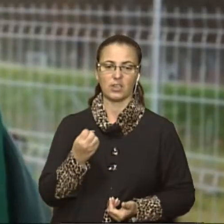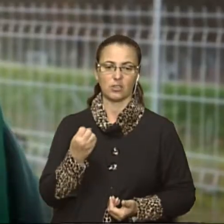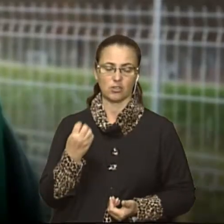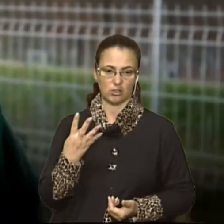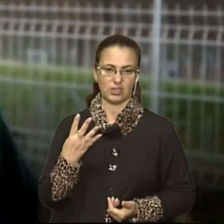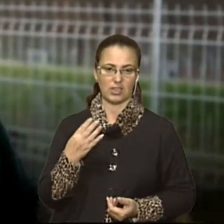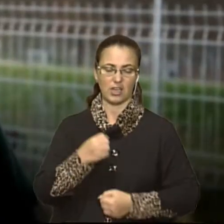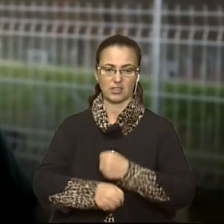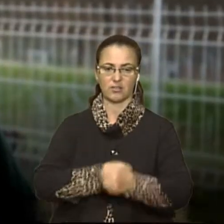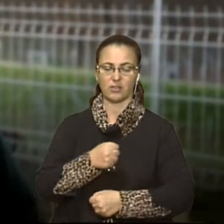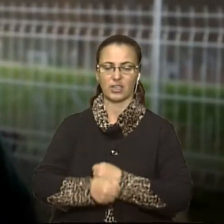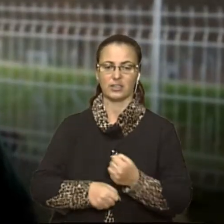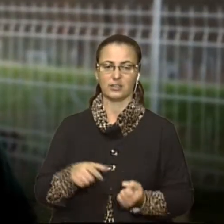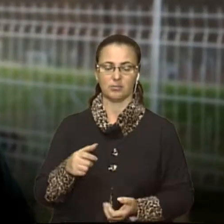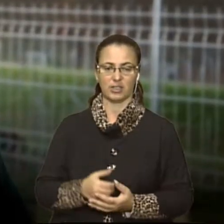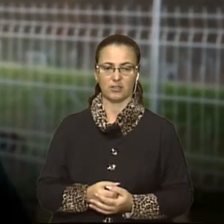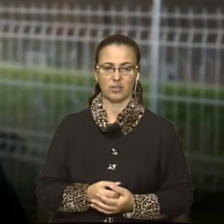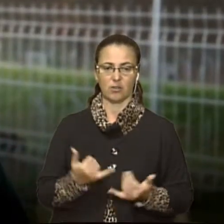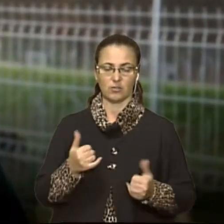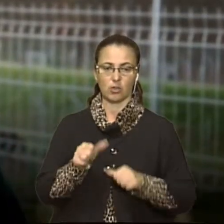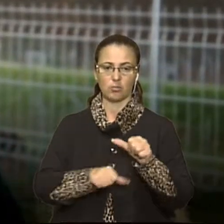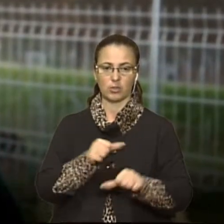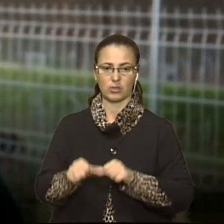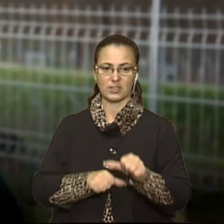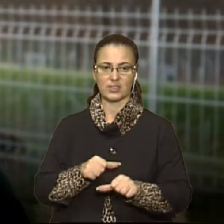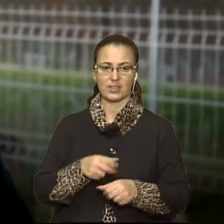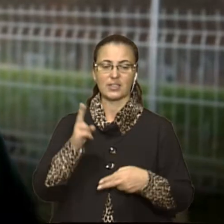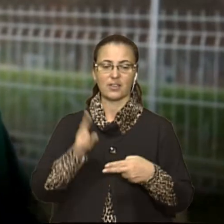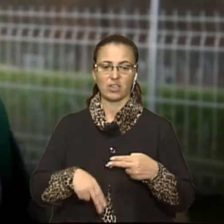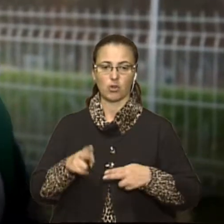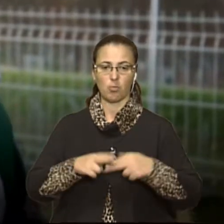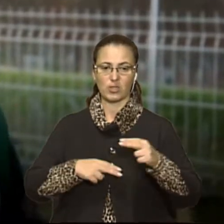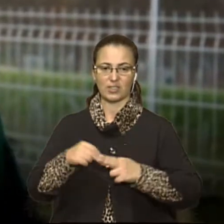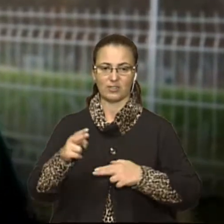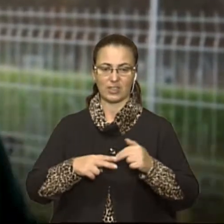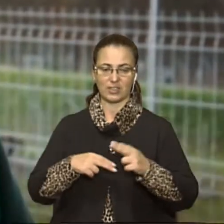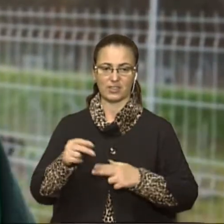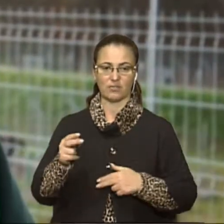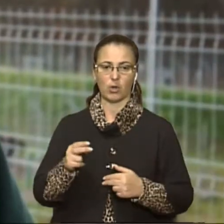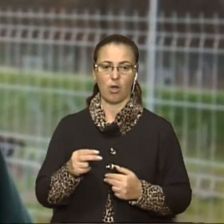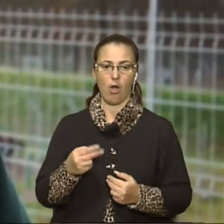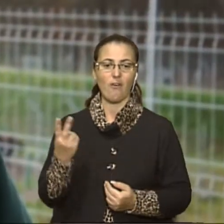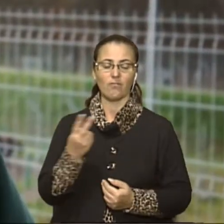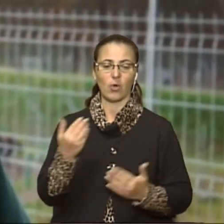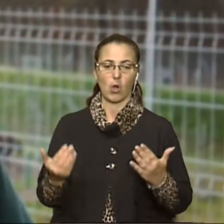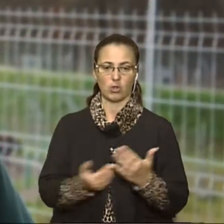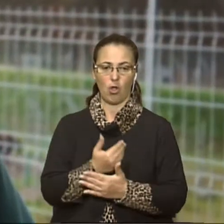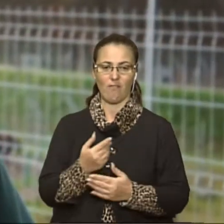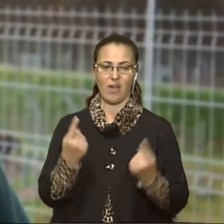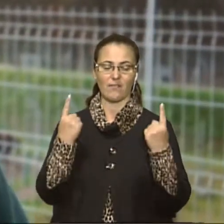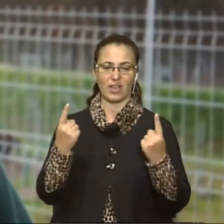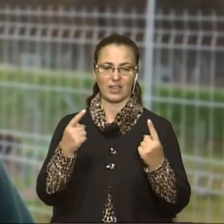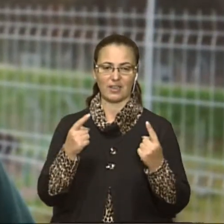Ми в цьому році завершуємо будівництво двох нових великих